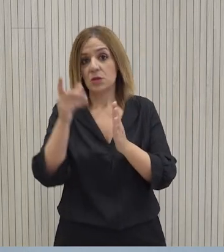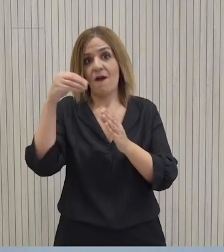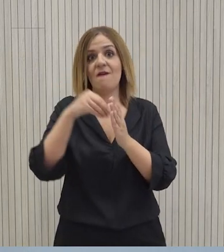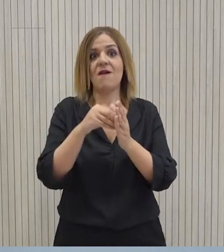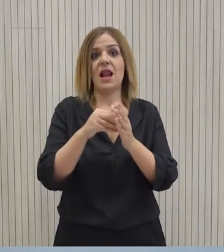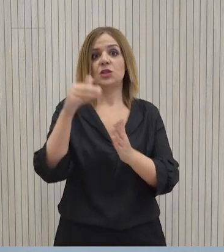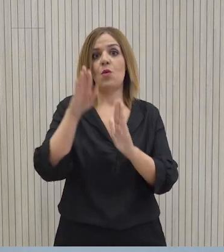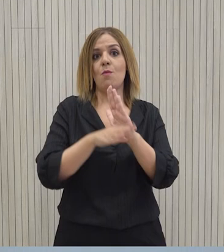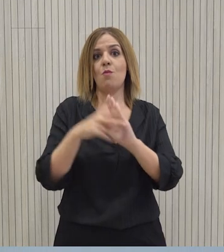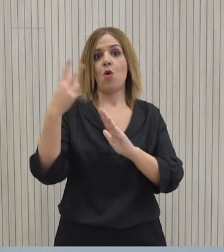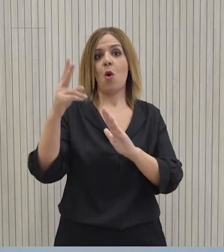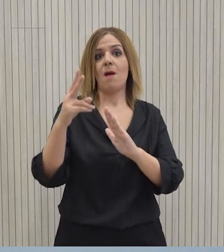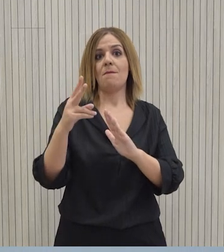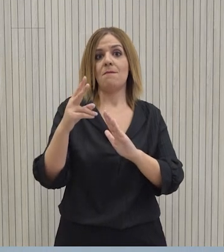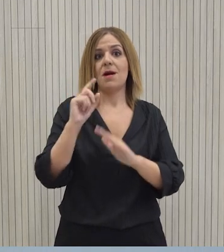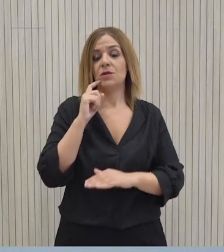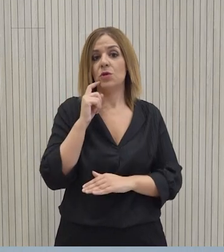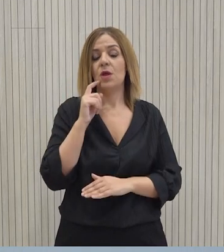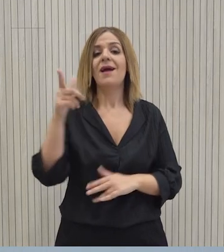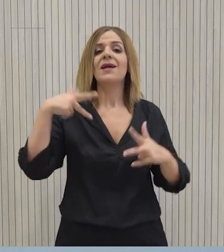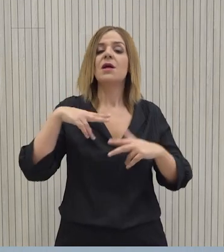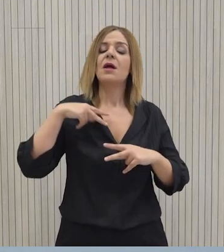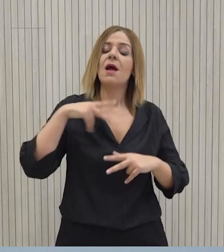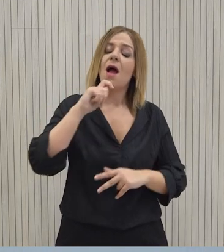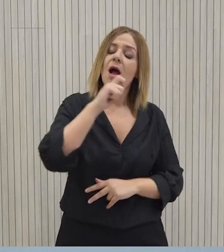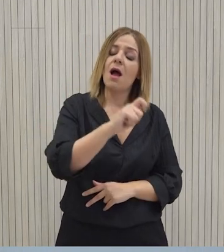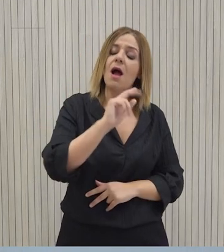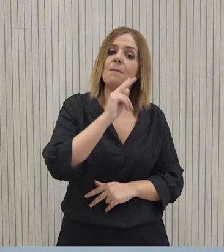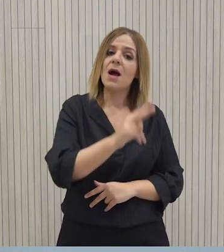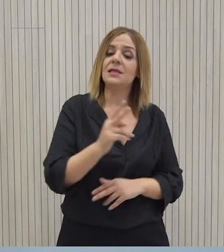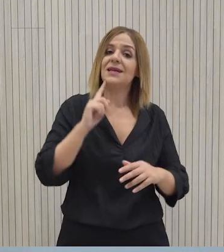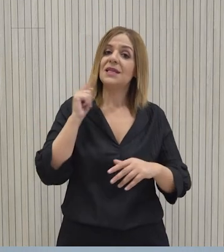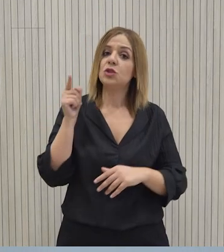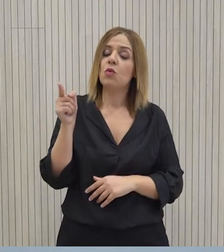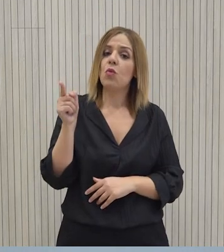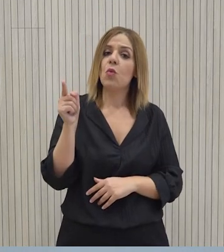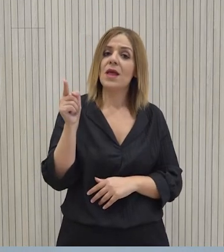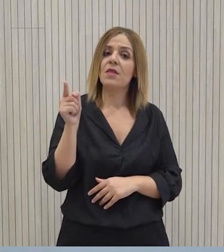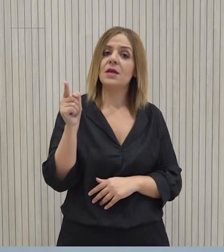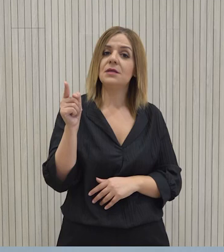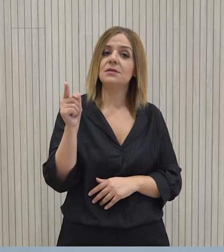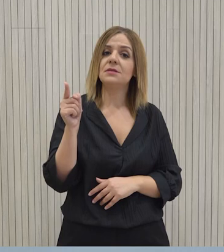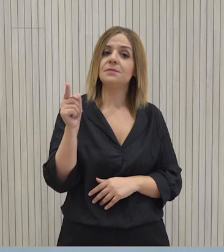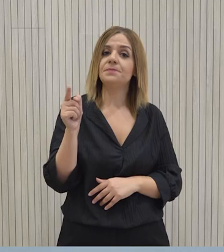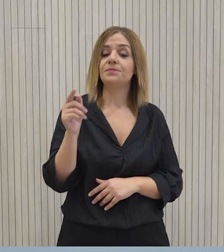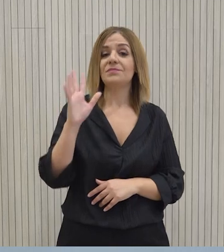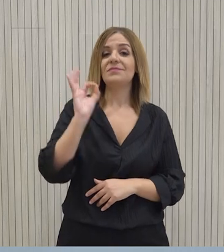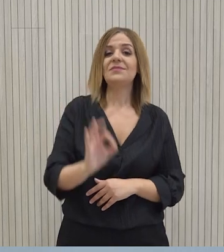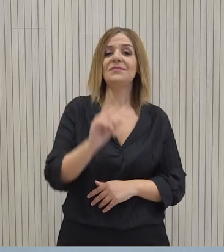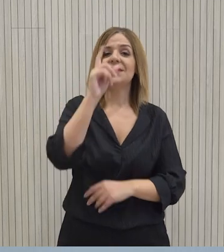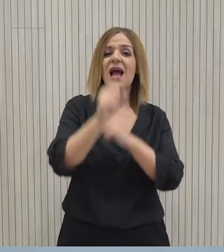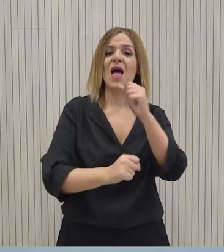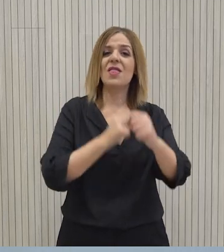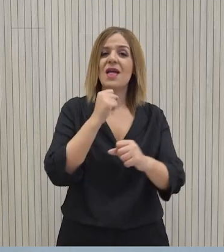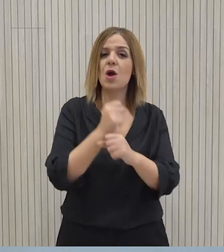του Προέδρου της Δημοκρατίας. Ο Πρόεδρος της Δημοκρατίας όπως έχω ήδη πει κατά τον ετήσιο προγραμματισμό